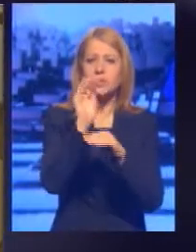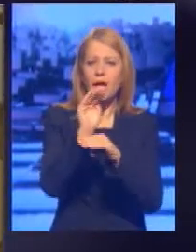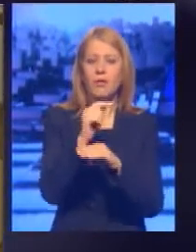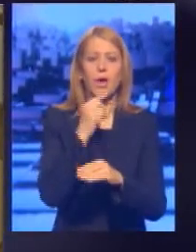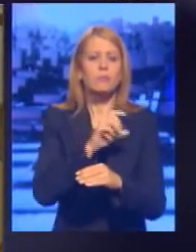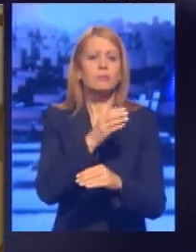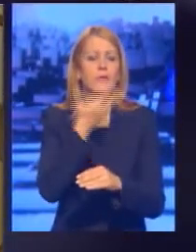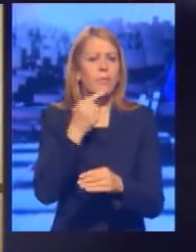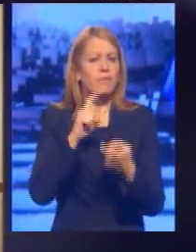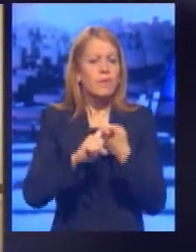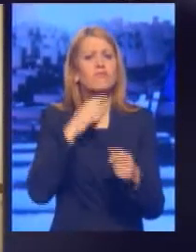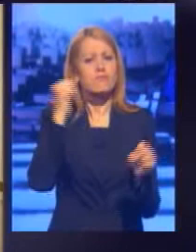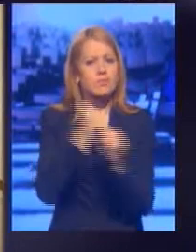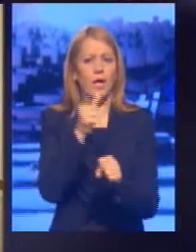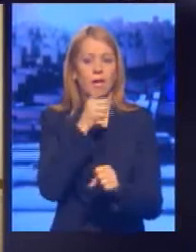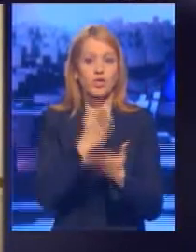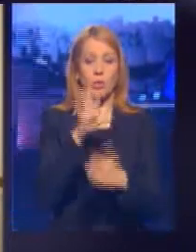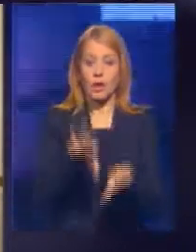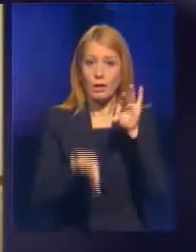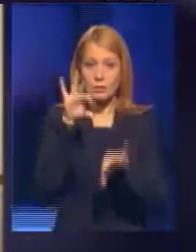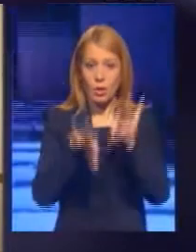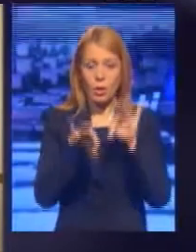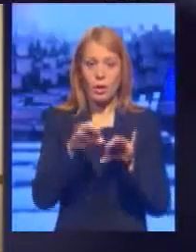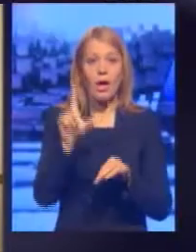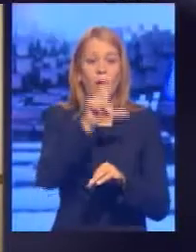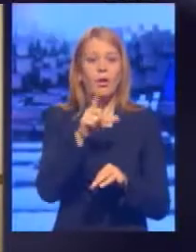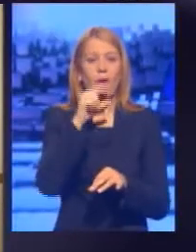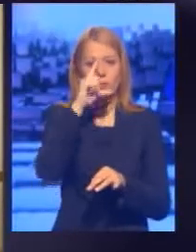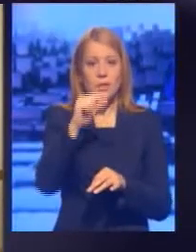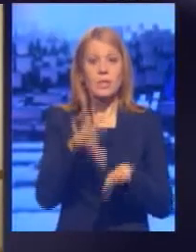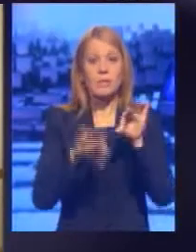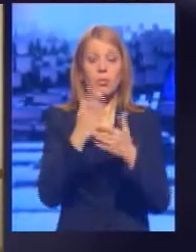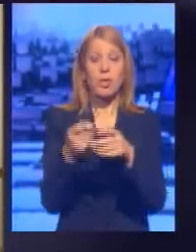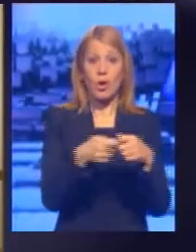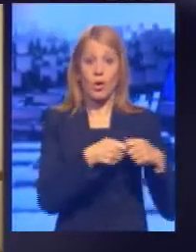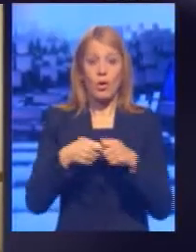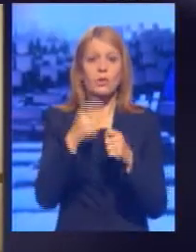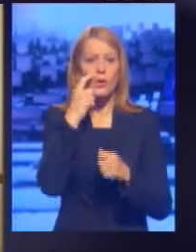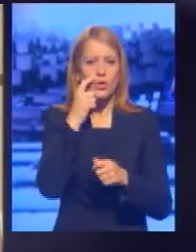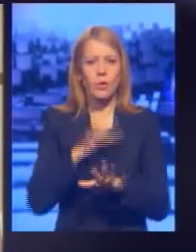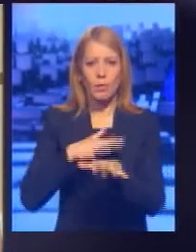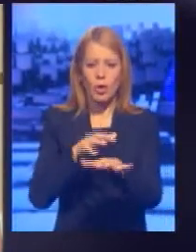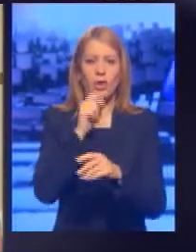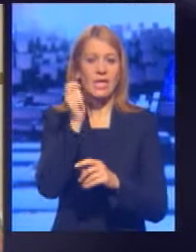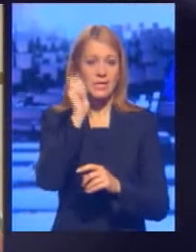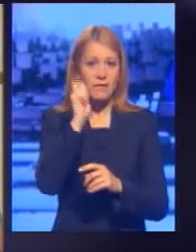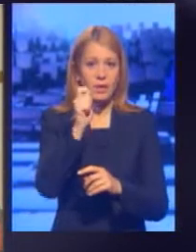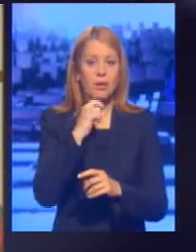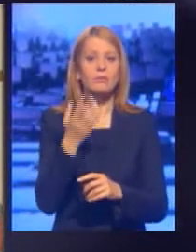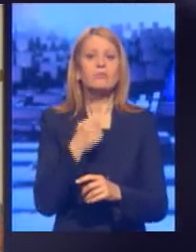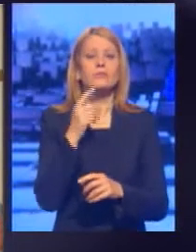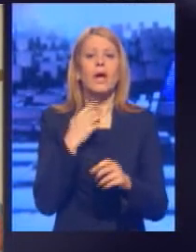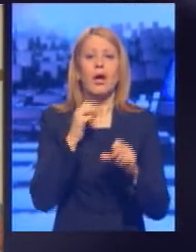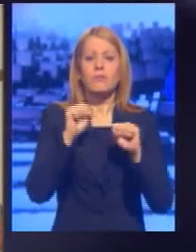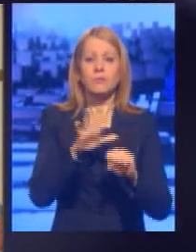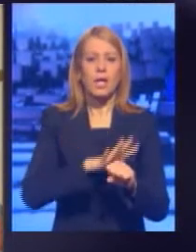obzira na sve održati lokalne izbore. Lokalni izbori bi tako mogli da budu organizovani u Zubinom potoku iz Večan, gde je na vlasti